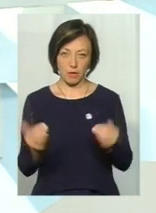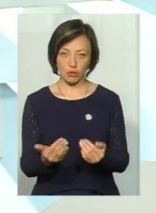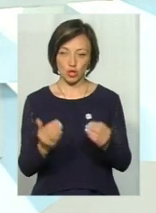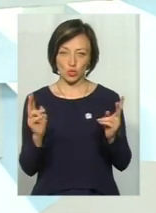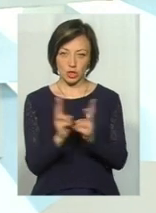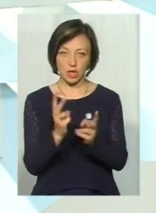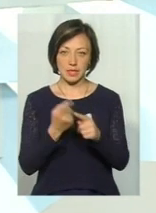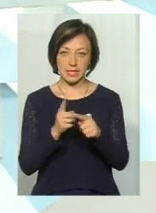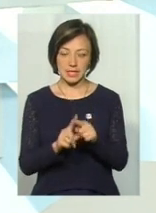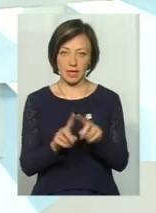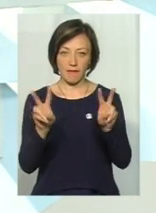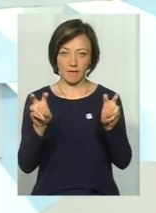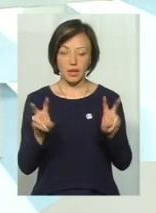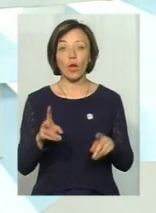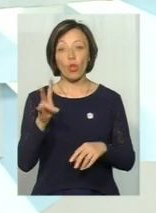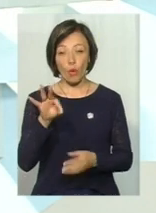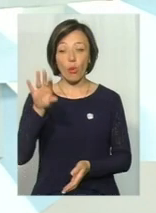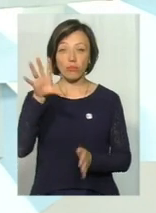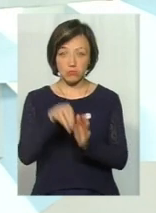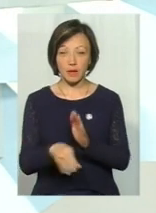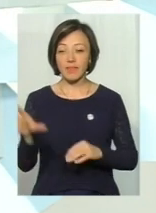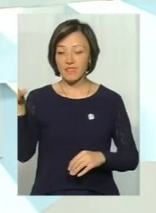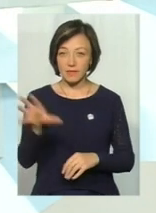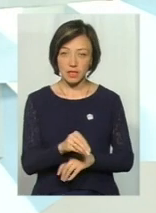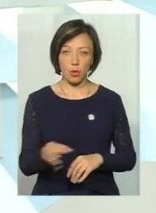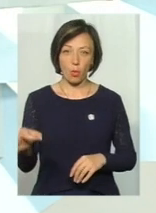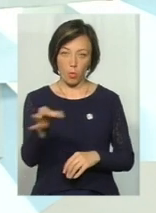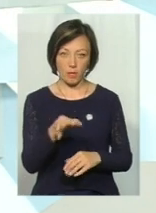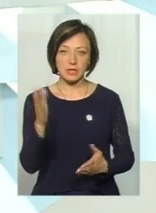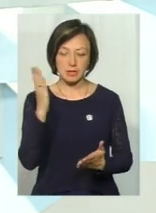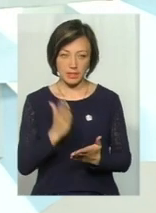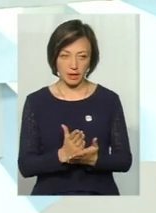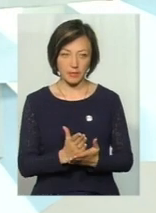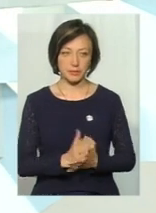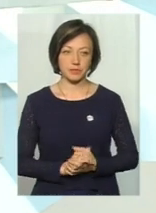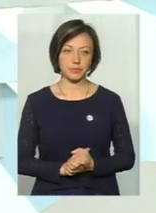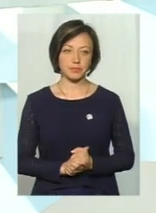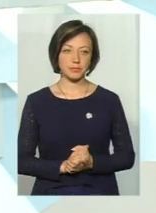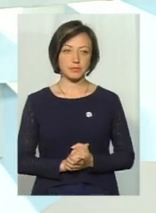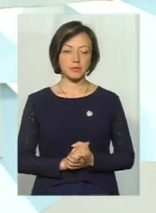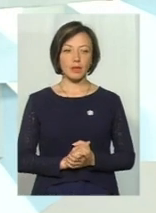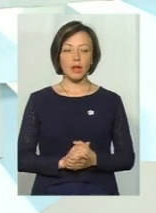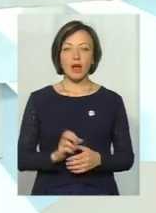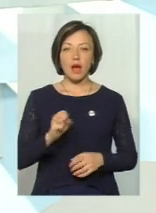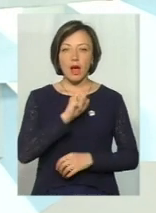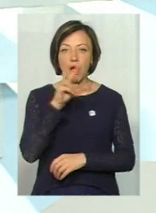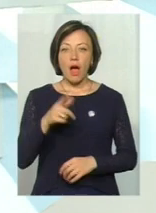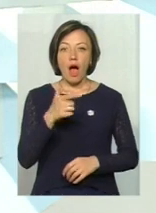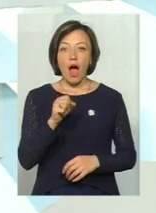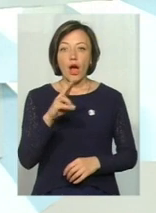Хоча він присутній скрізь по всій нашій території. Гадюка,